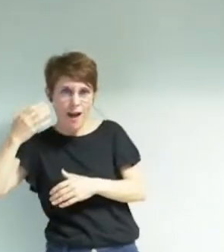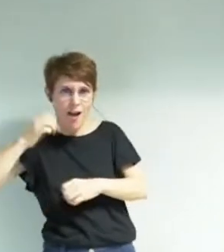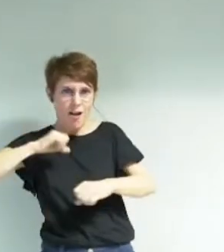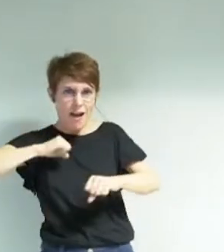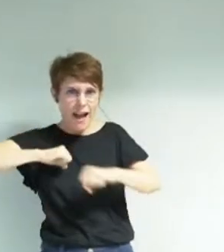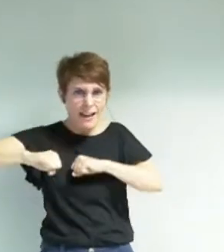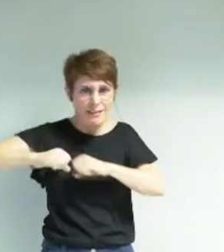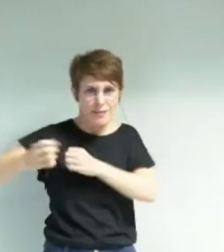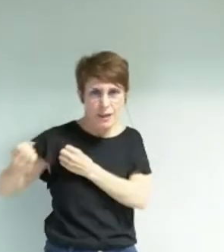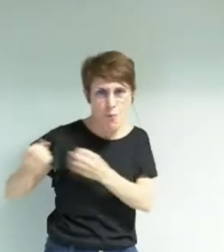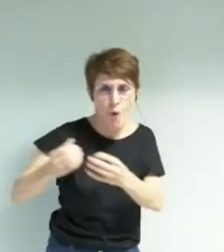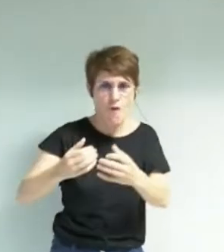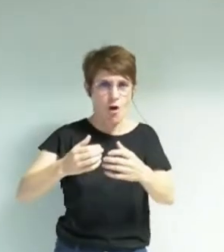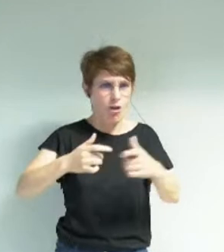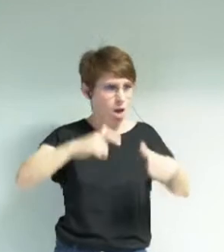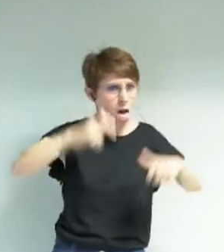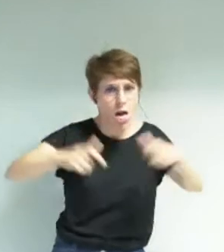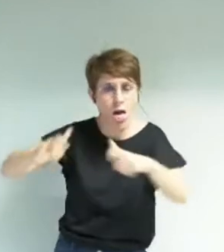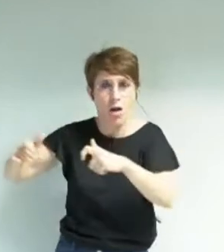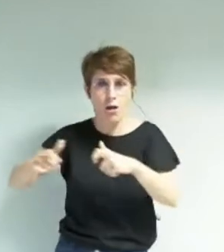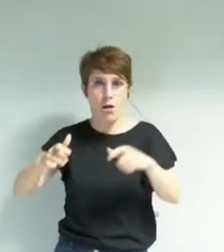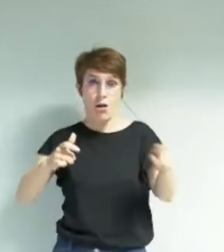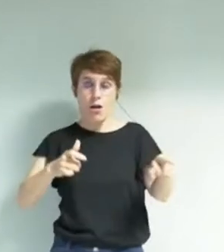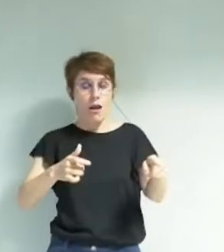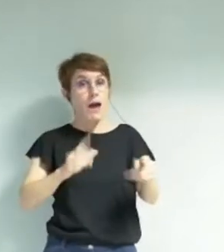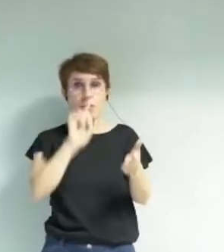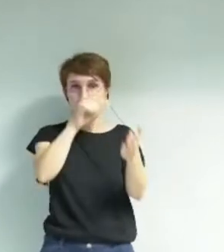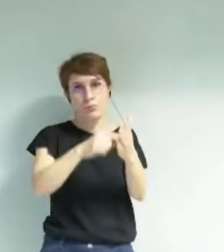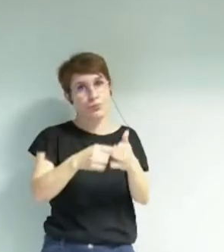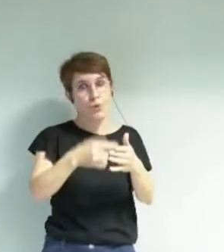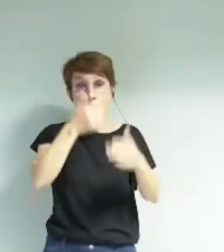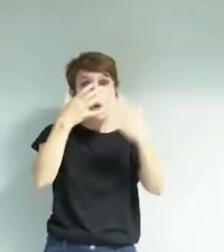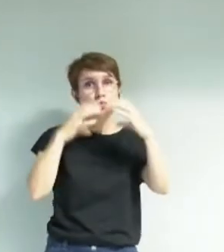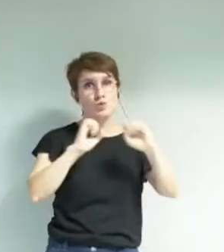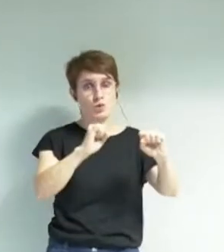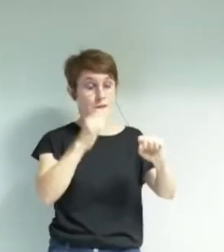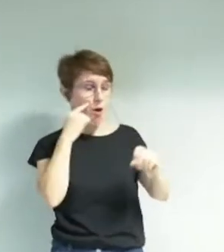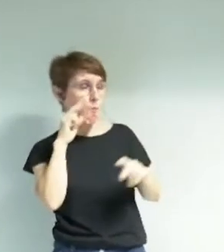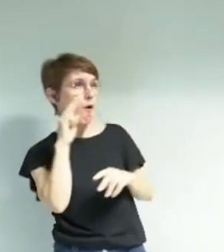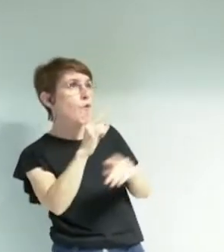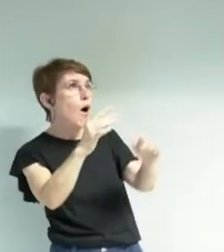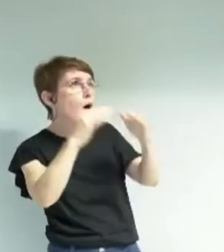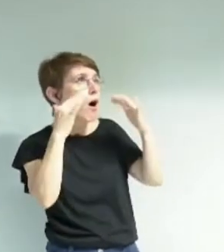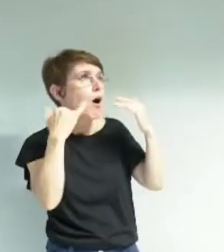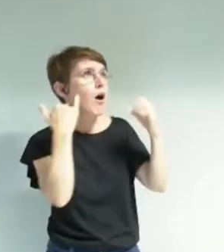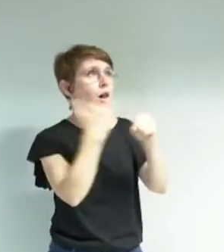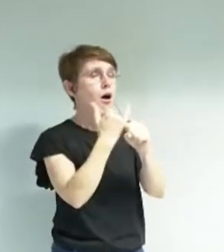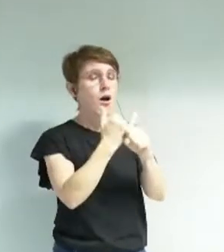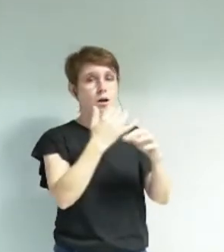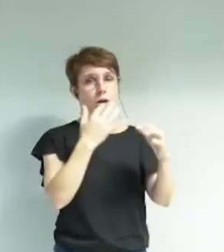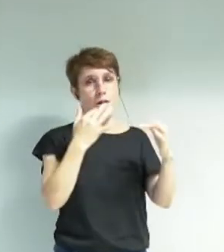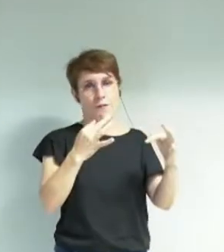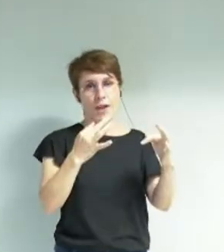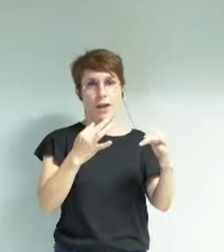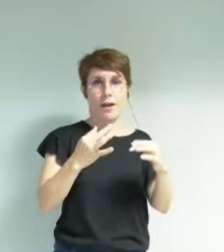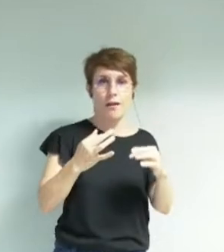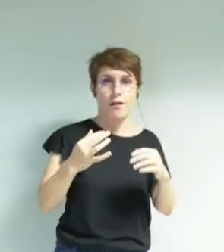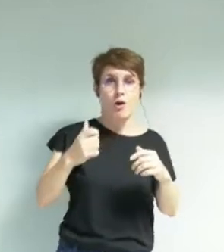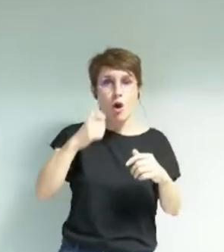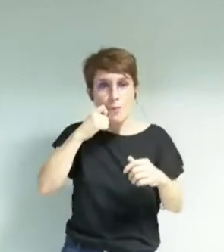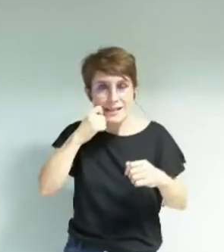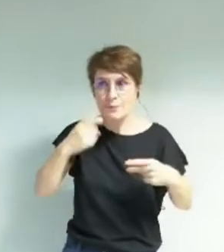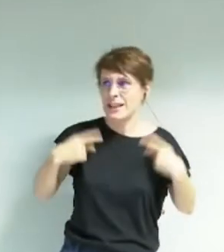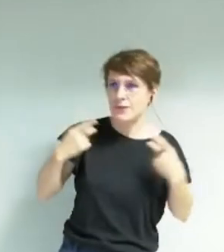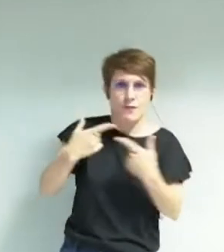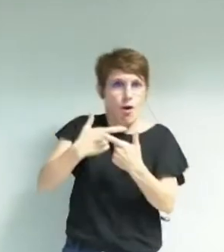C'est donc le meilleur endroit possible à Grenoble pour parler de ces enjeux de climat, de biodiversité et d'anthropocène. Il s'agira,